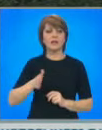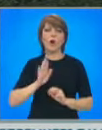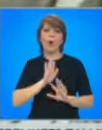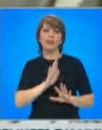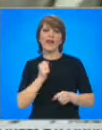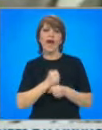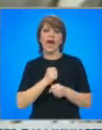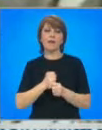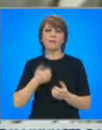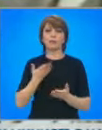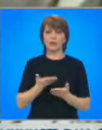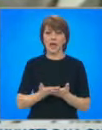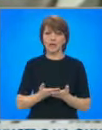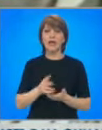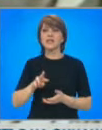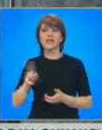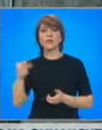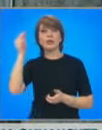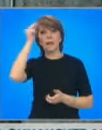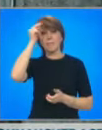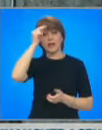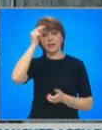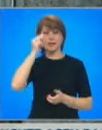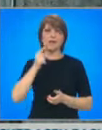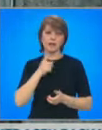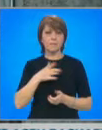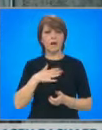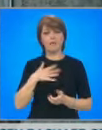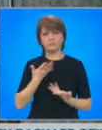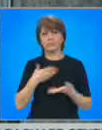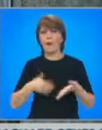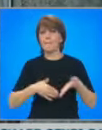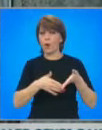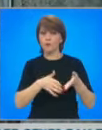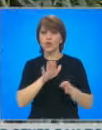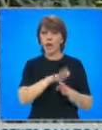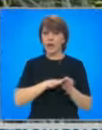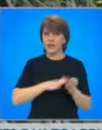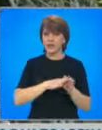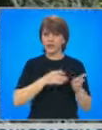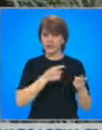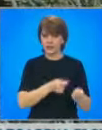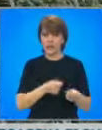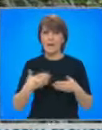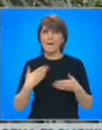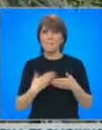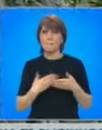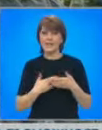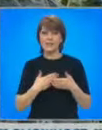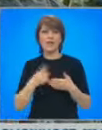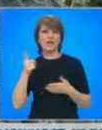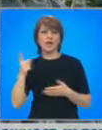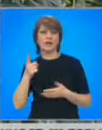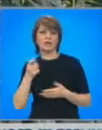работодател. За останалите наши сънародници се полагат необходимите грижи. Близките, на част от спасените шофьори от Петричкото